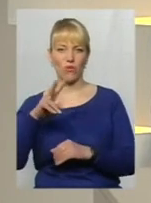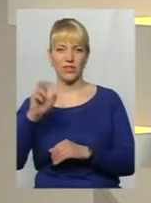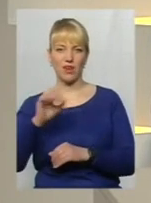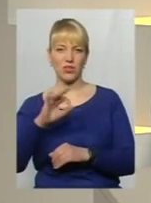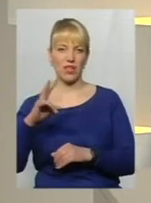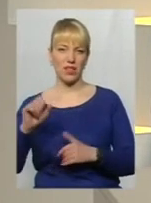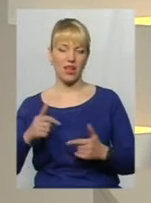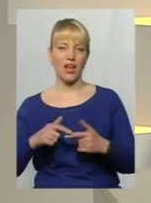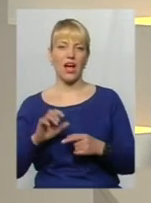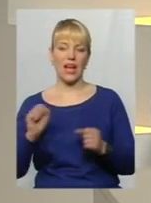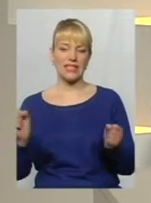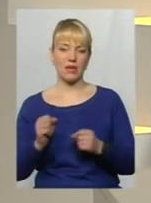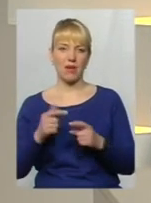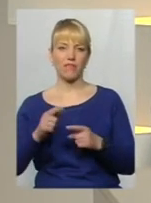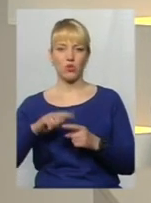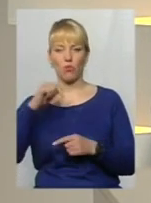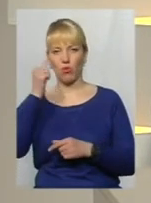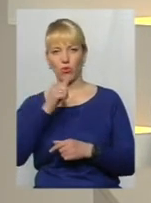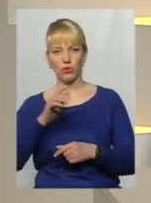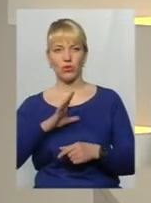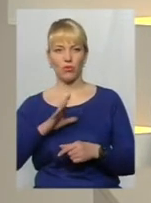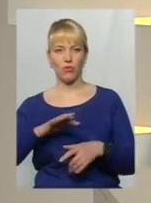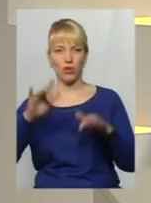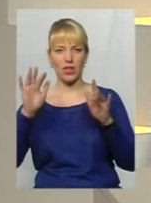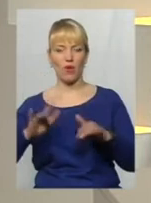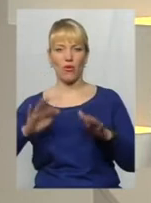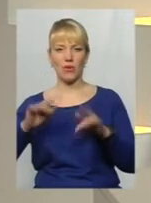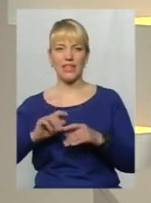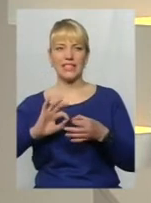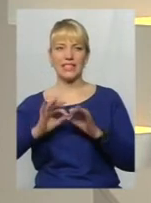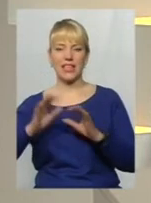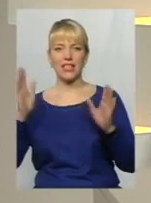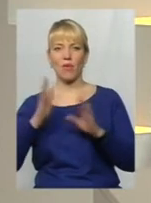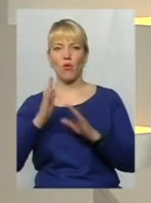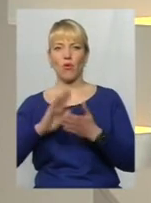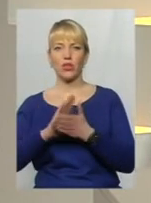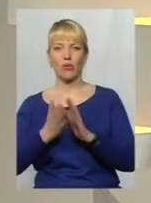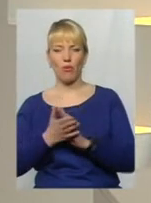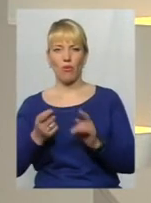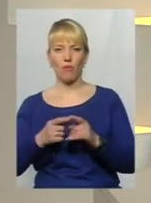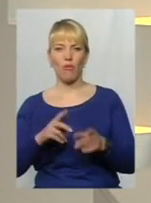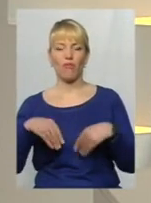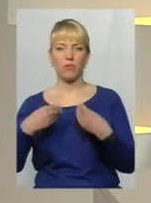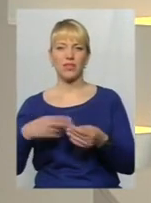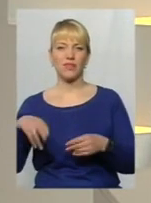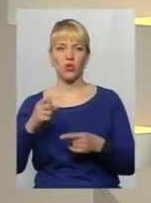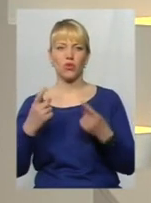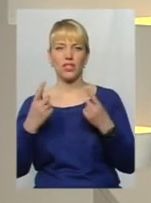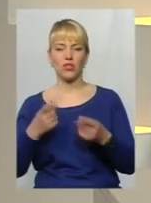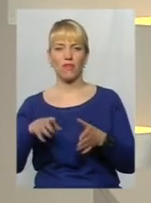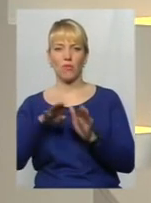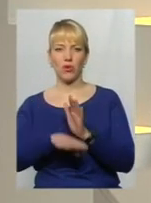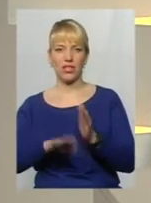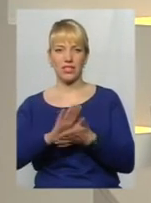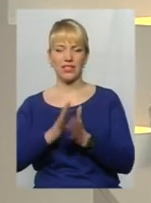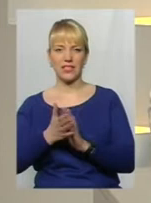Фіновська. Зима у цьому році виявилась досить щедрою на опити. Складні погодні умови в зимовий період призвели до значного погіршення